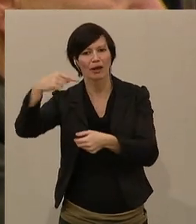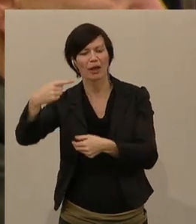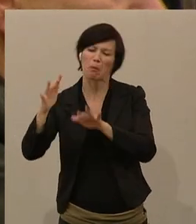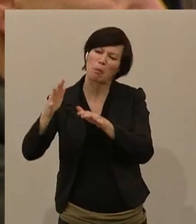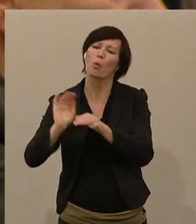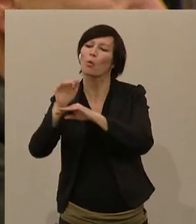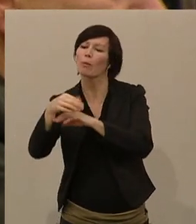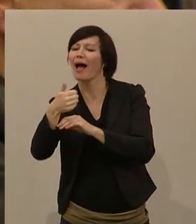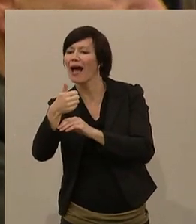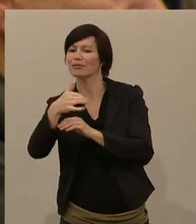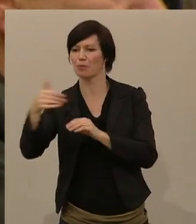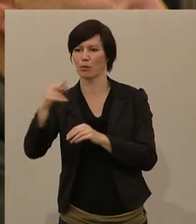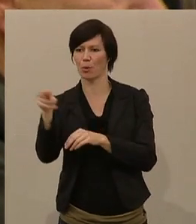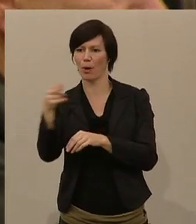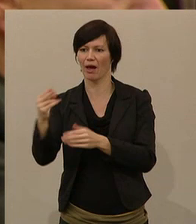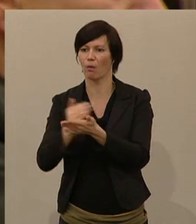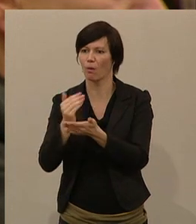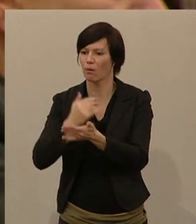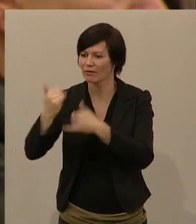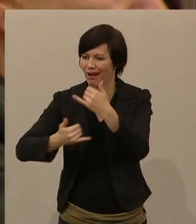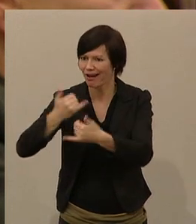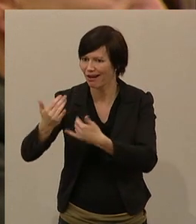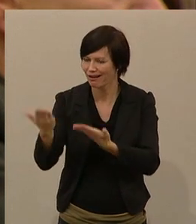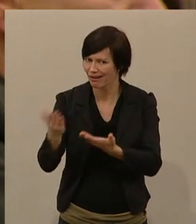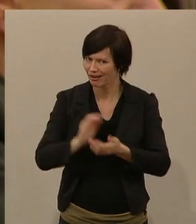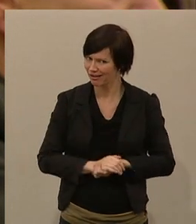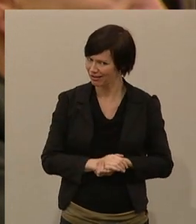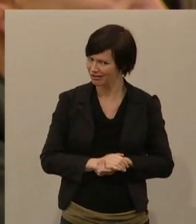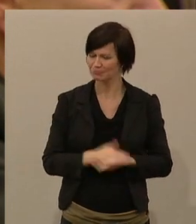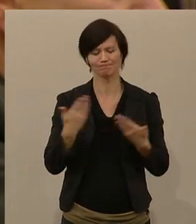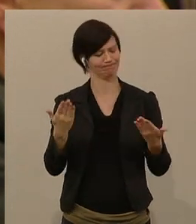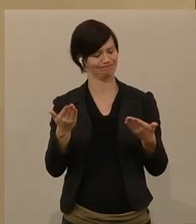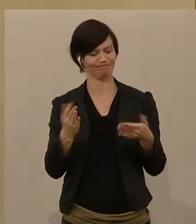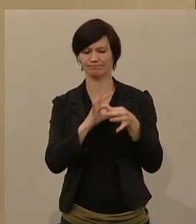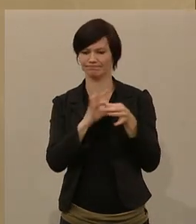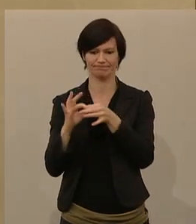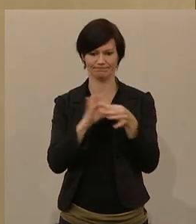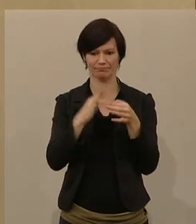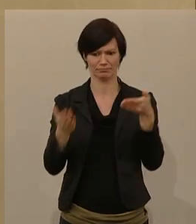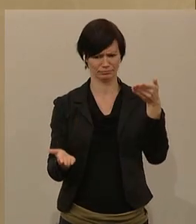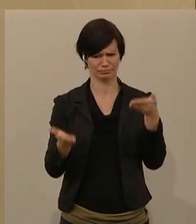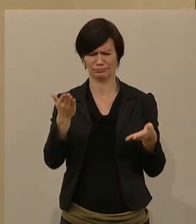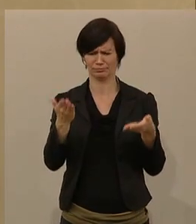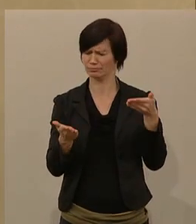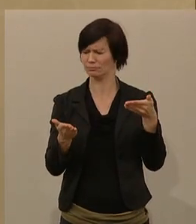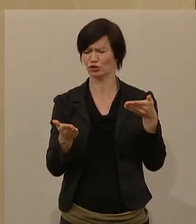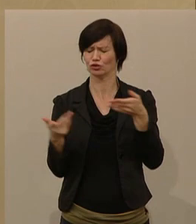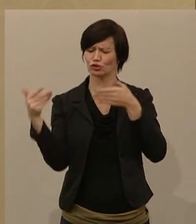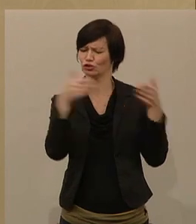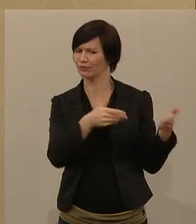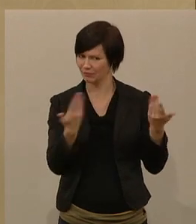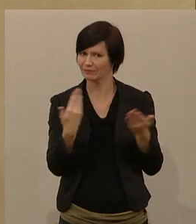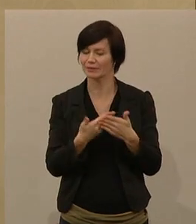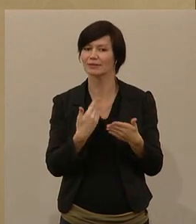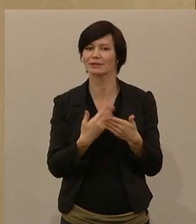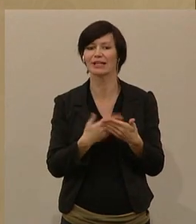eine Million Euro pro Jahr. Und da, finde ich, sind die Relationen gestört. Und diese Debatte müssen wir aus